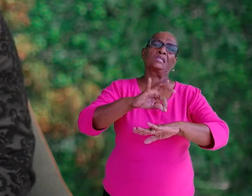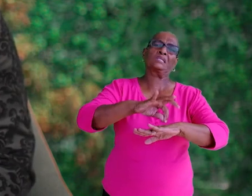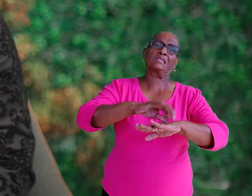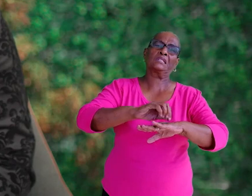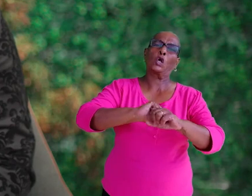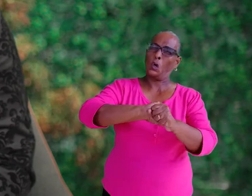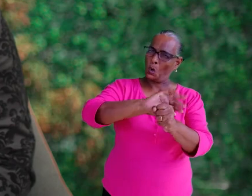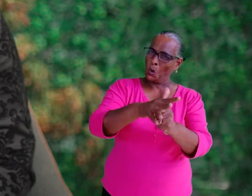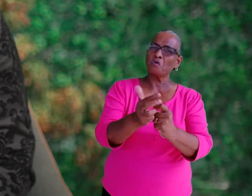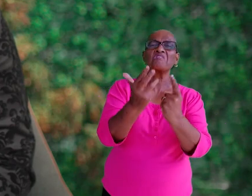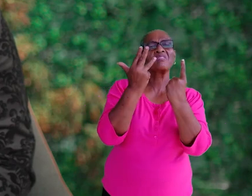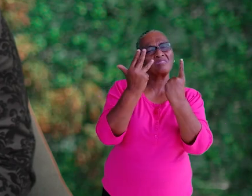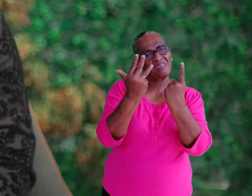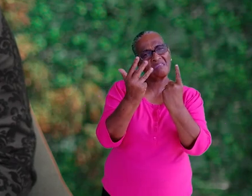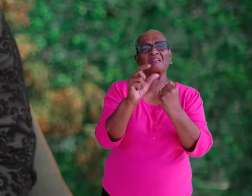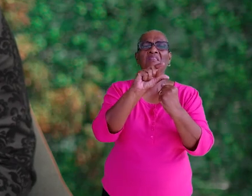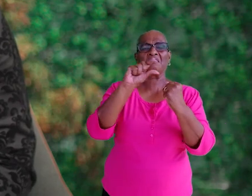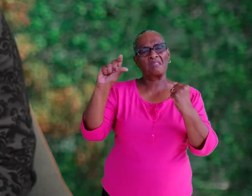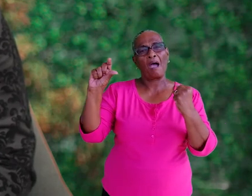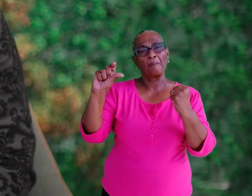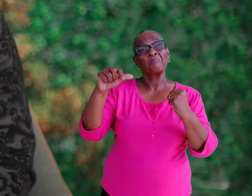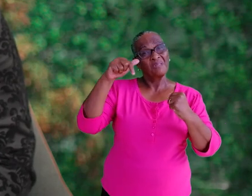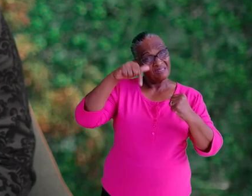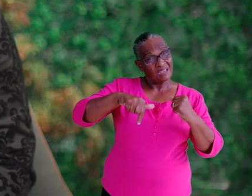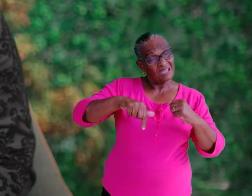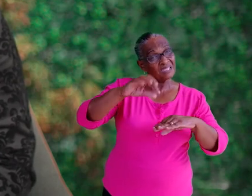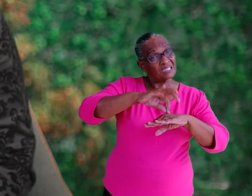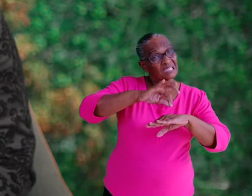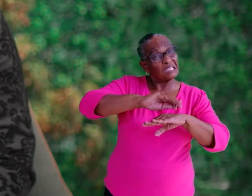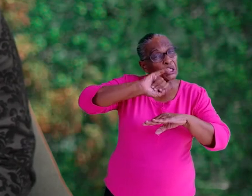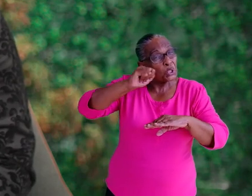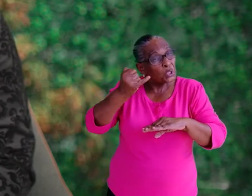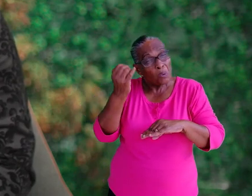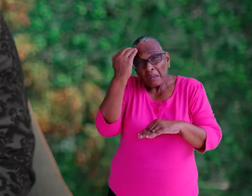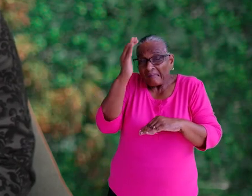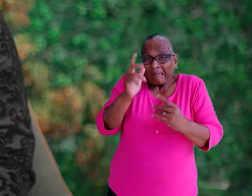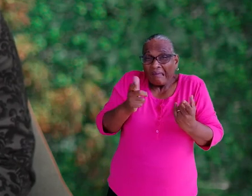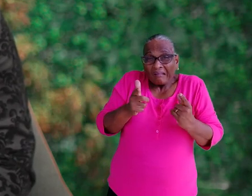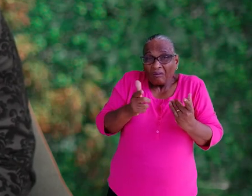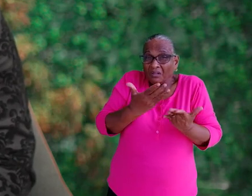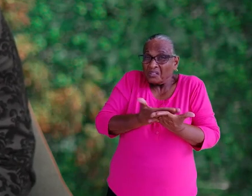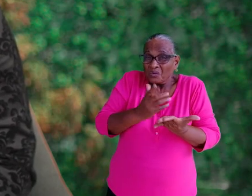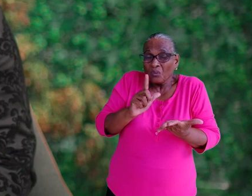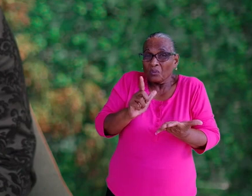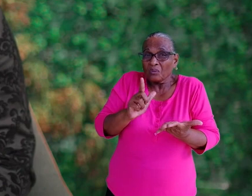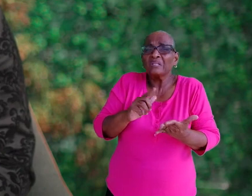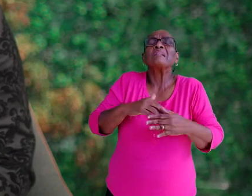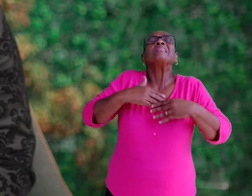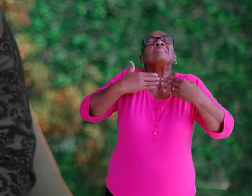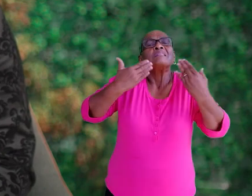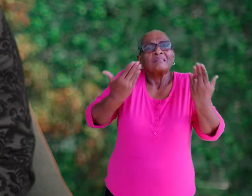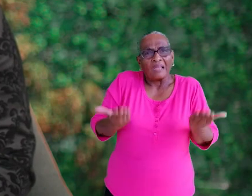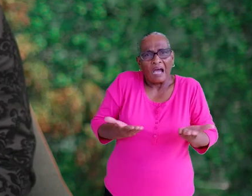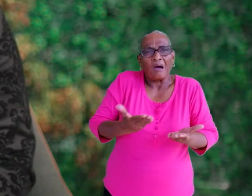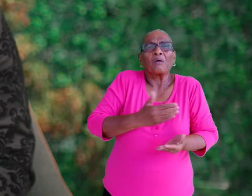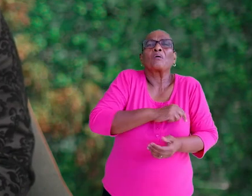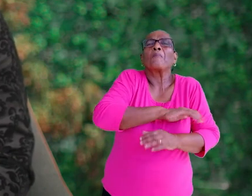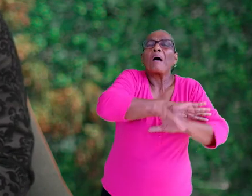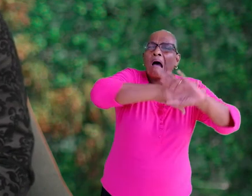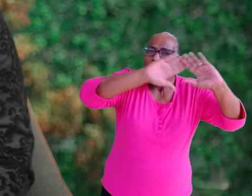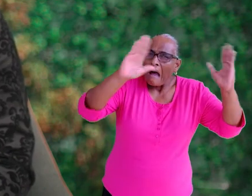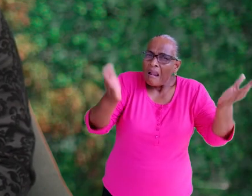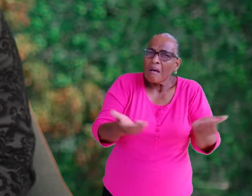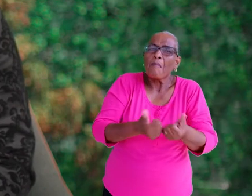COVID-19 genoemd. We kennen deze nieuwe ziekte nog niet zo goed en daarom moeten we allemaal erg